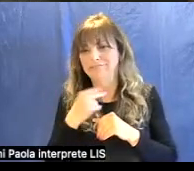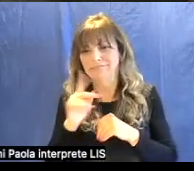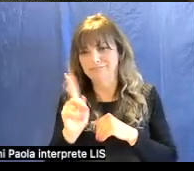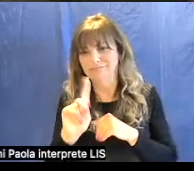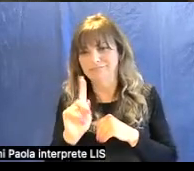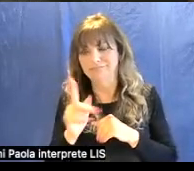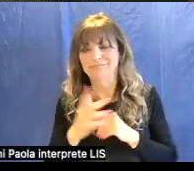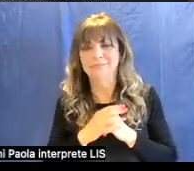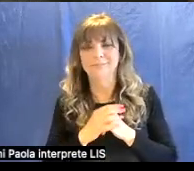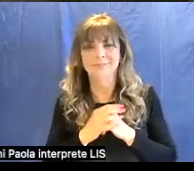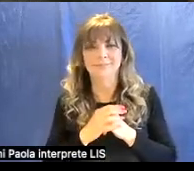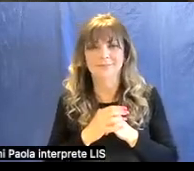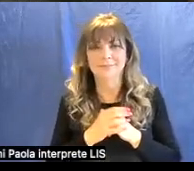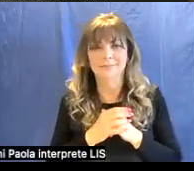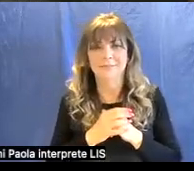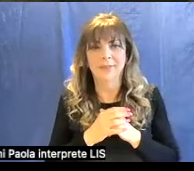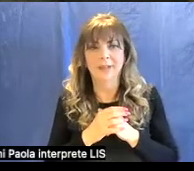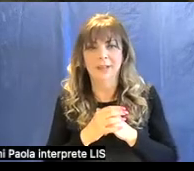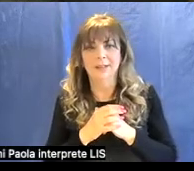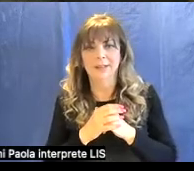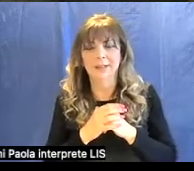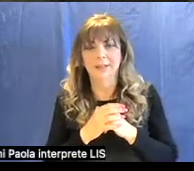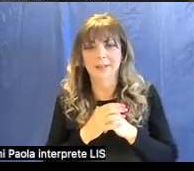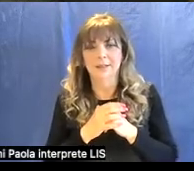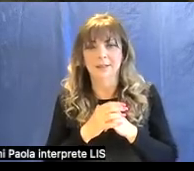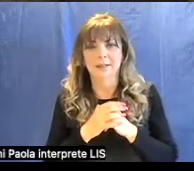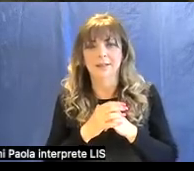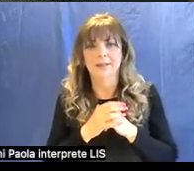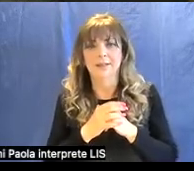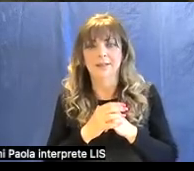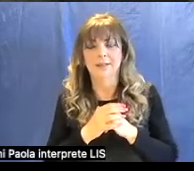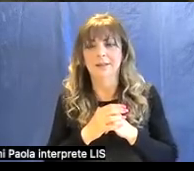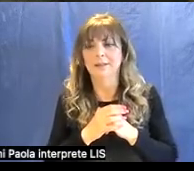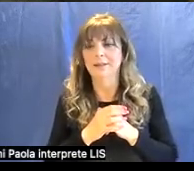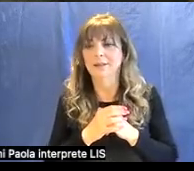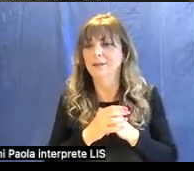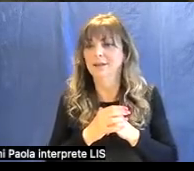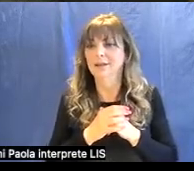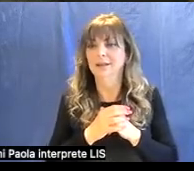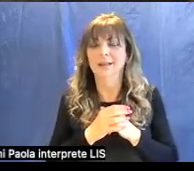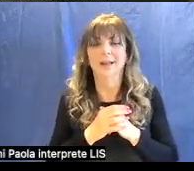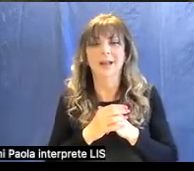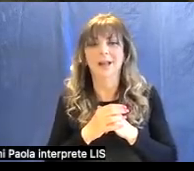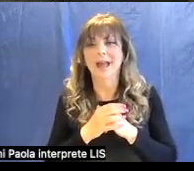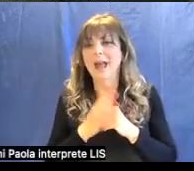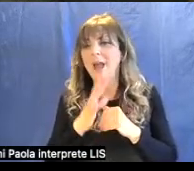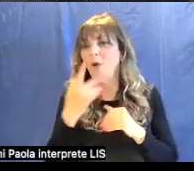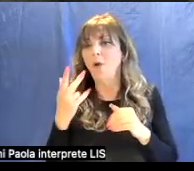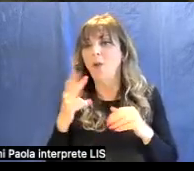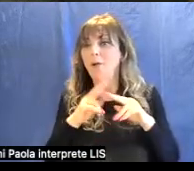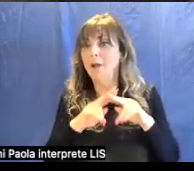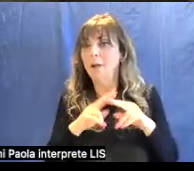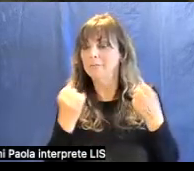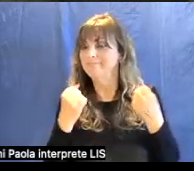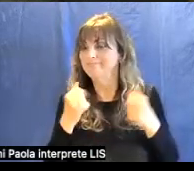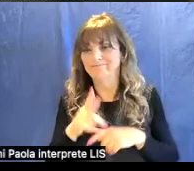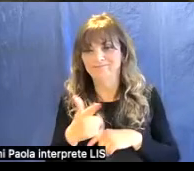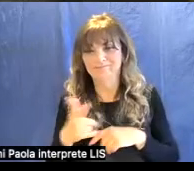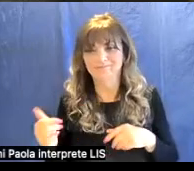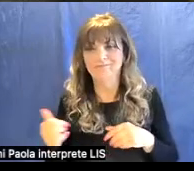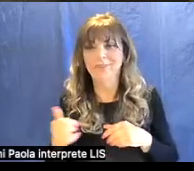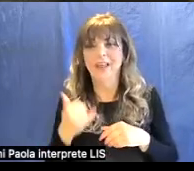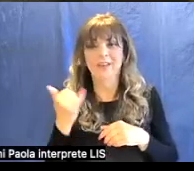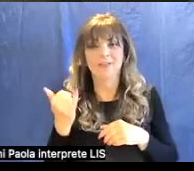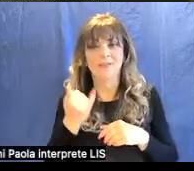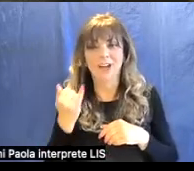ordine di grandezza però si tratta di un colore più instabile che facilmente vira